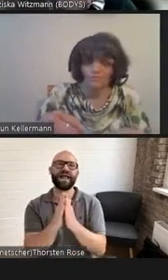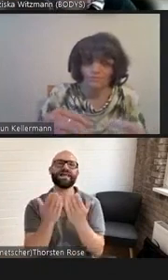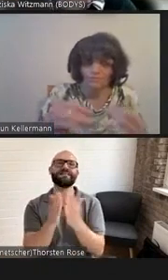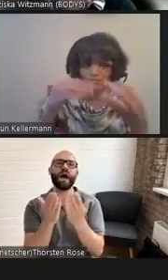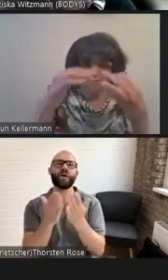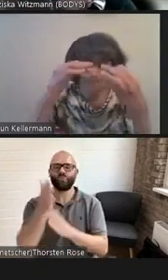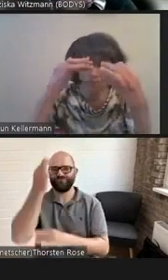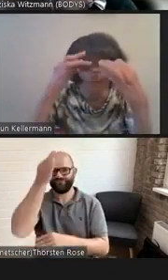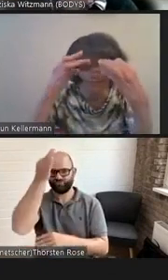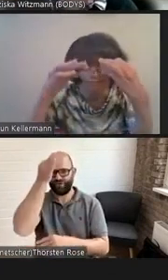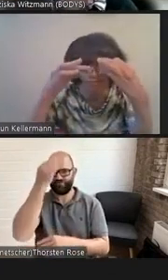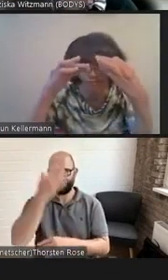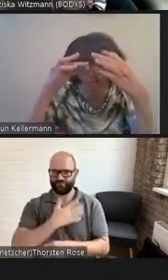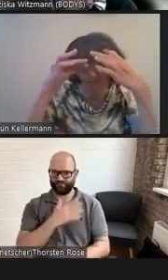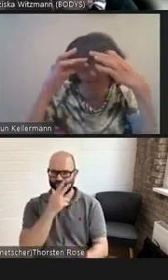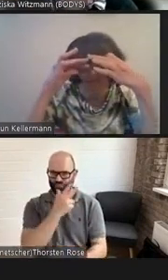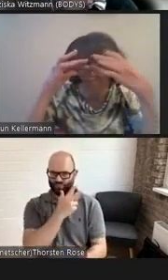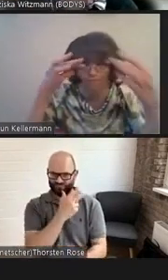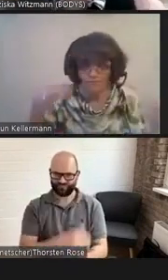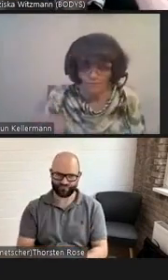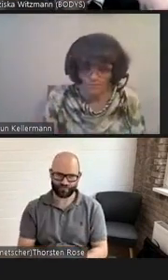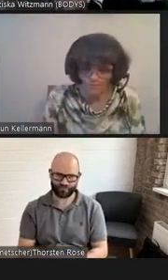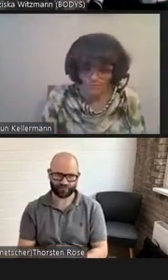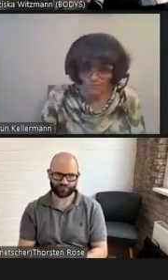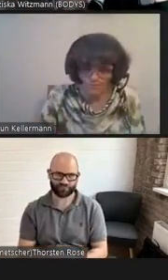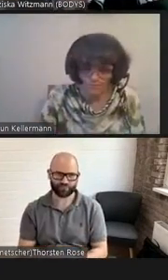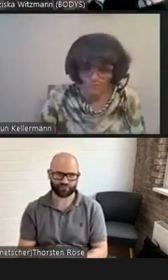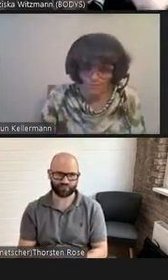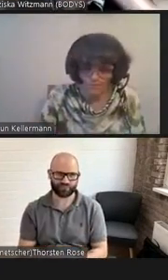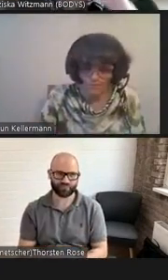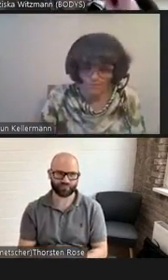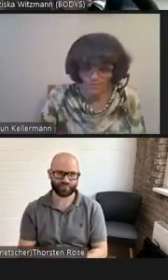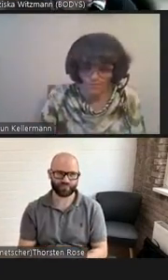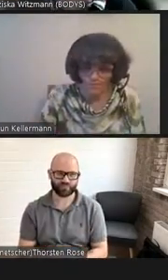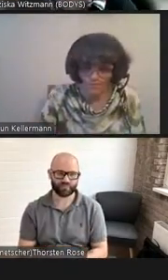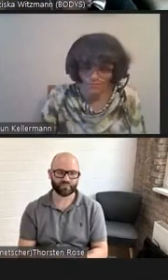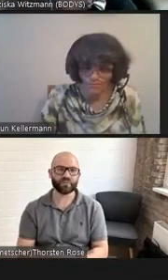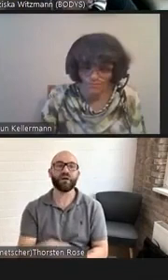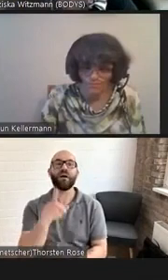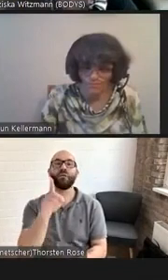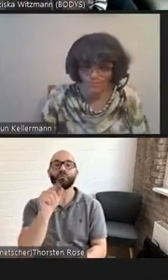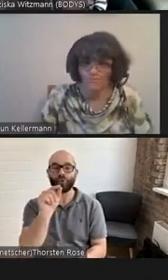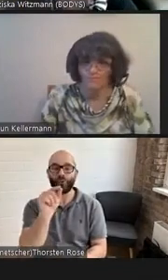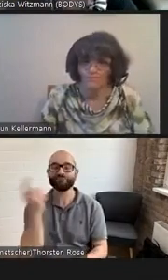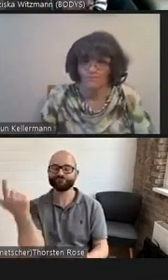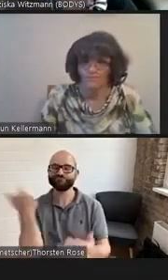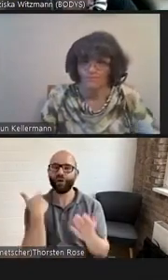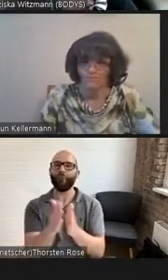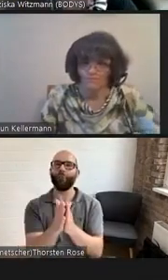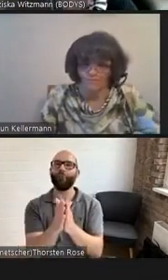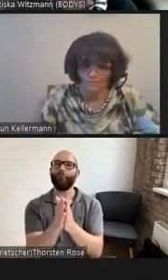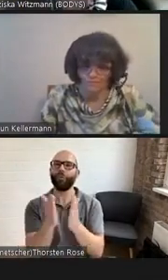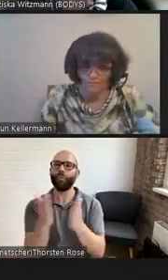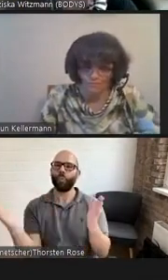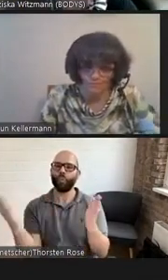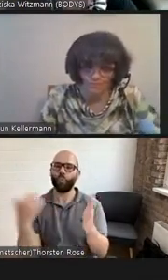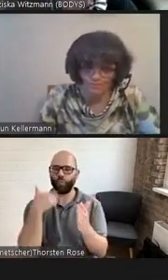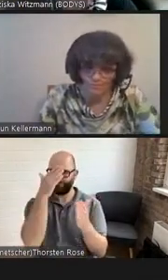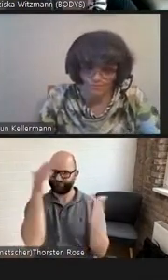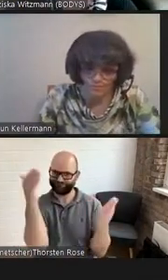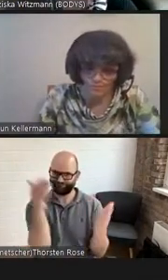Ich beschäftige mich also mit Büchern. Warum ich das tue, hat einen sehr